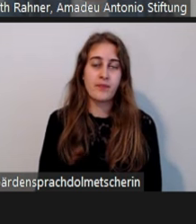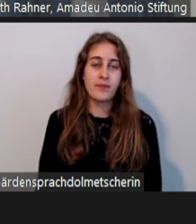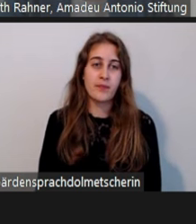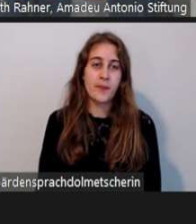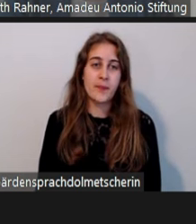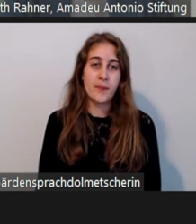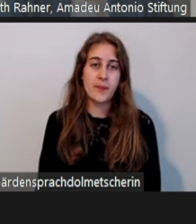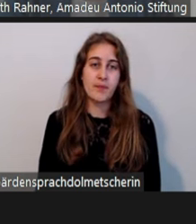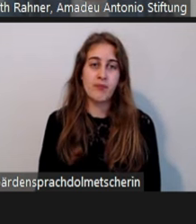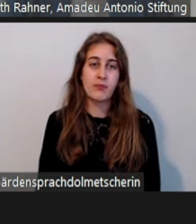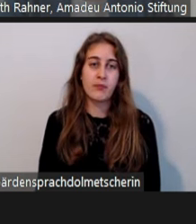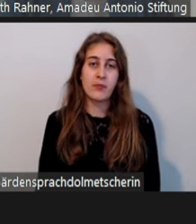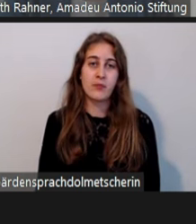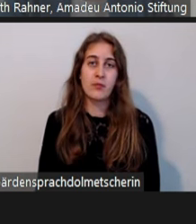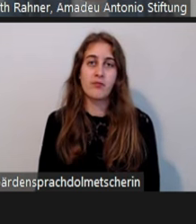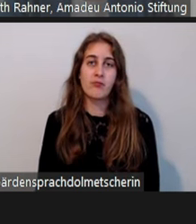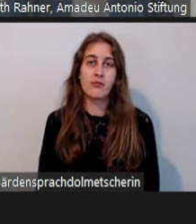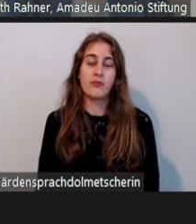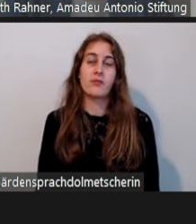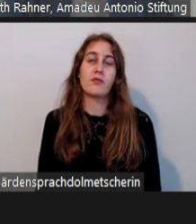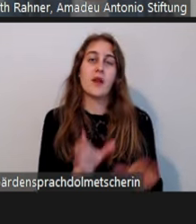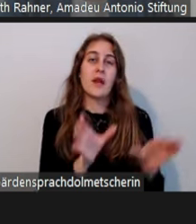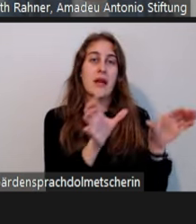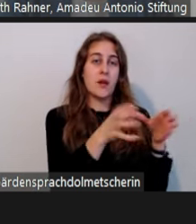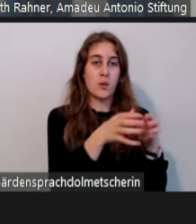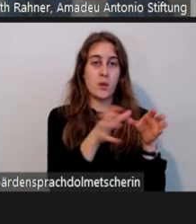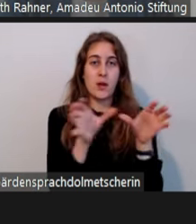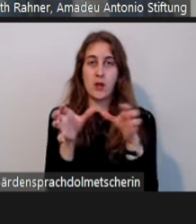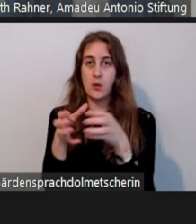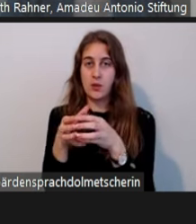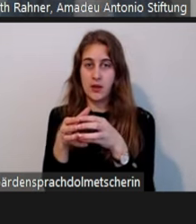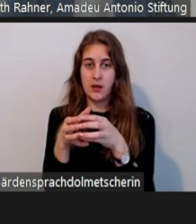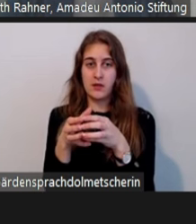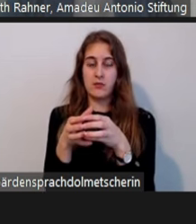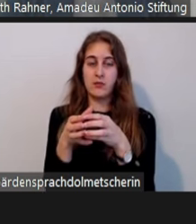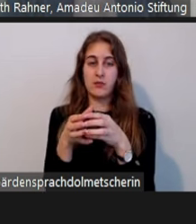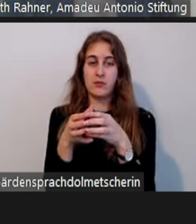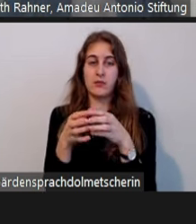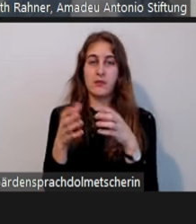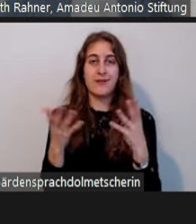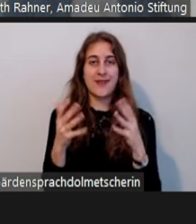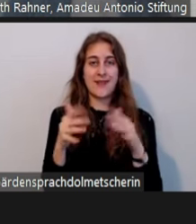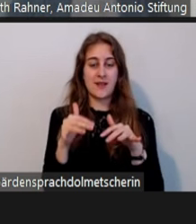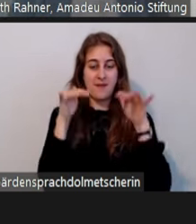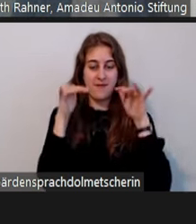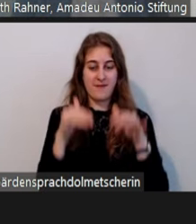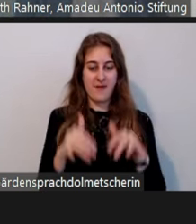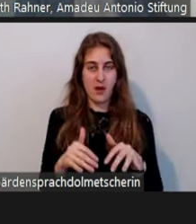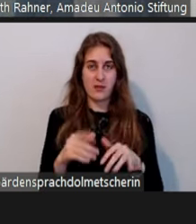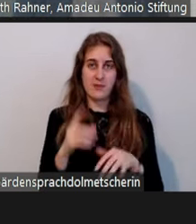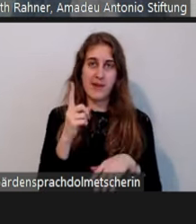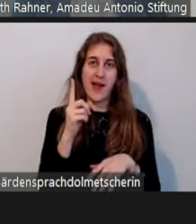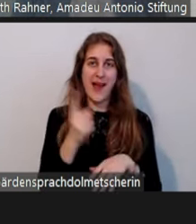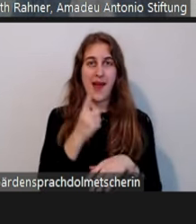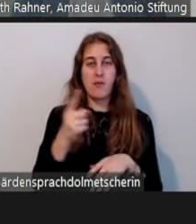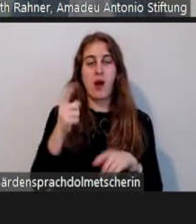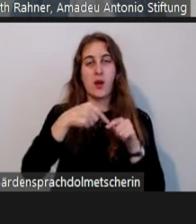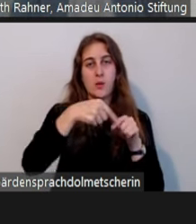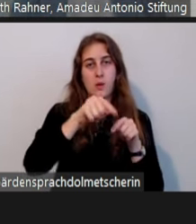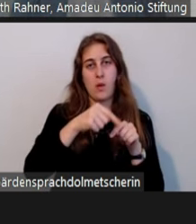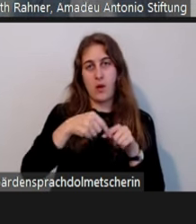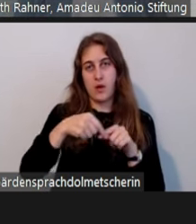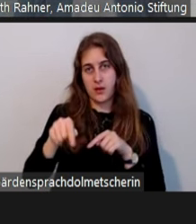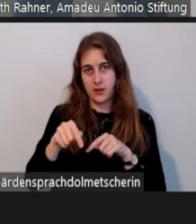Kategorien, quasi haben wir eine Zuordnung pro Vorfall vorgenommen. Das heißt, das ist ja relativ